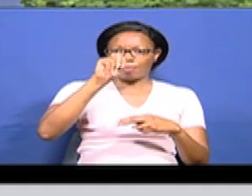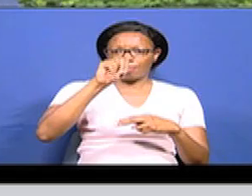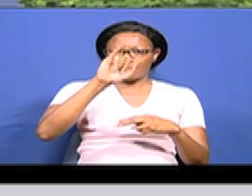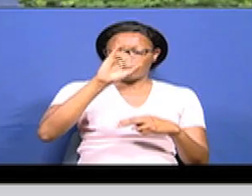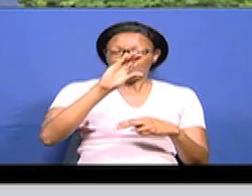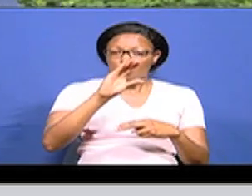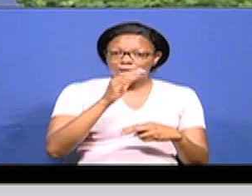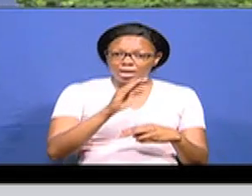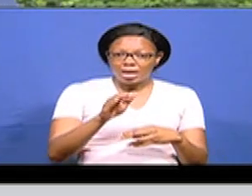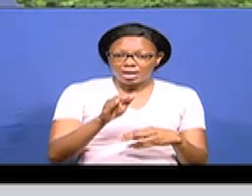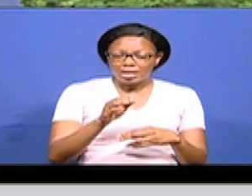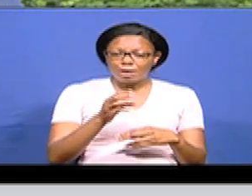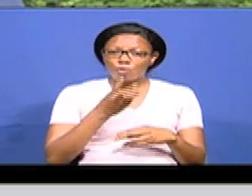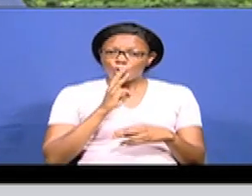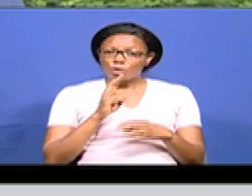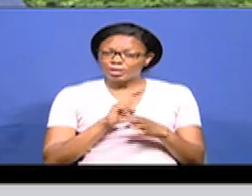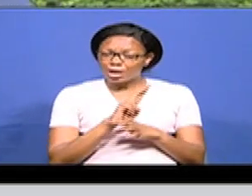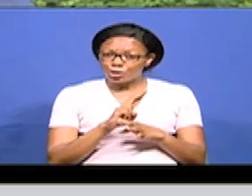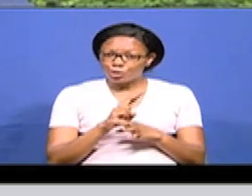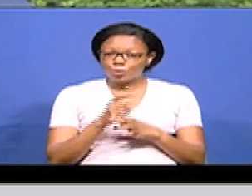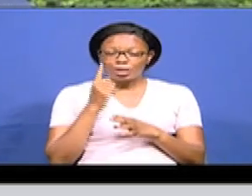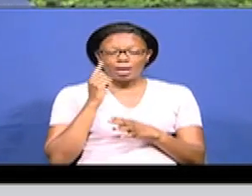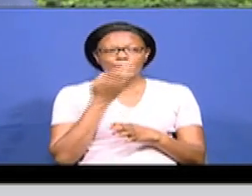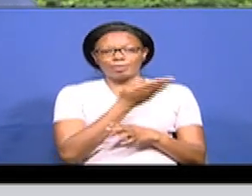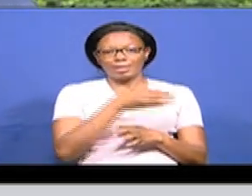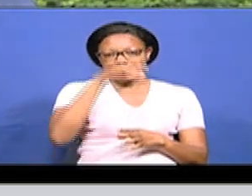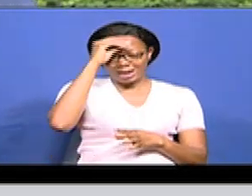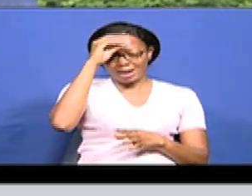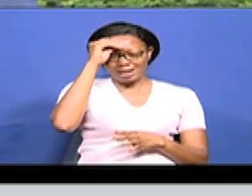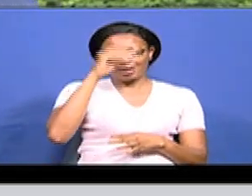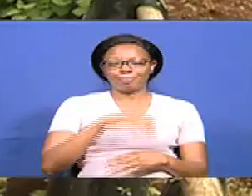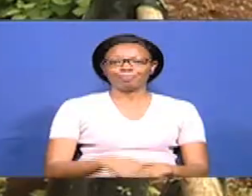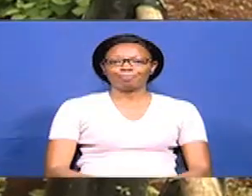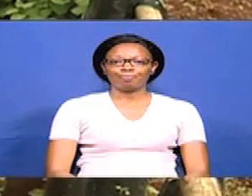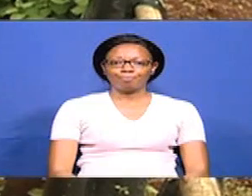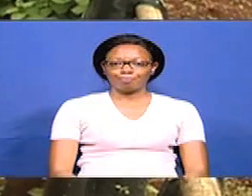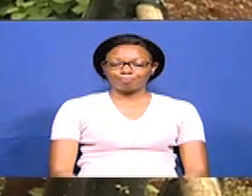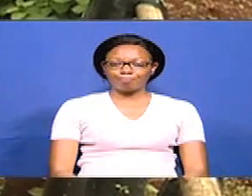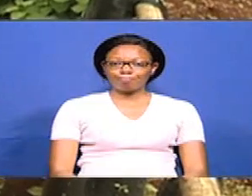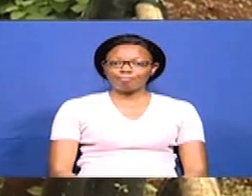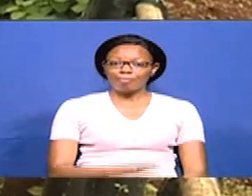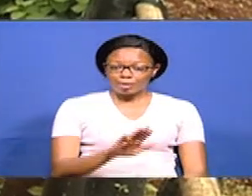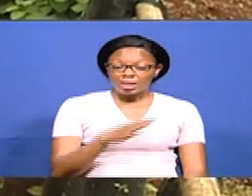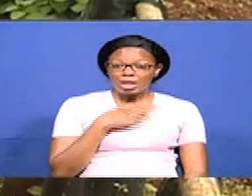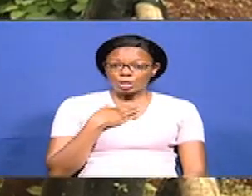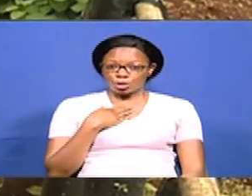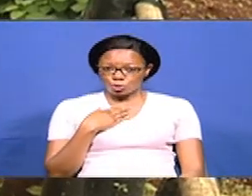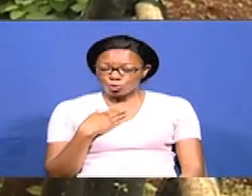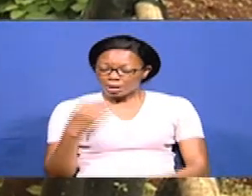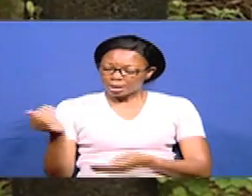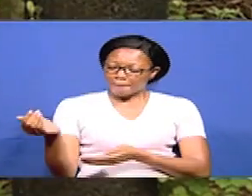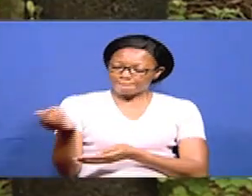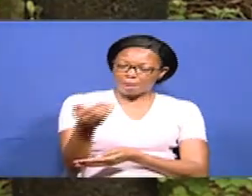na jee kilimu hiki utumia maji pia, tazama ujione. Ili kupata